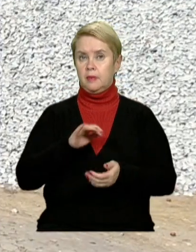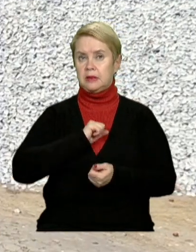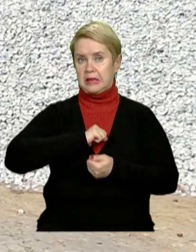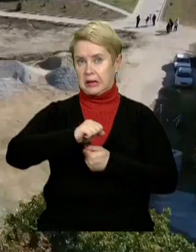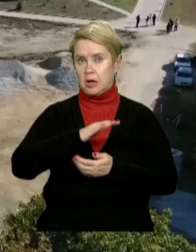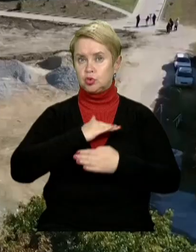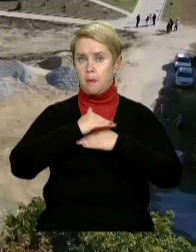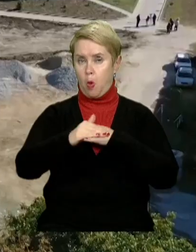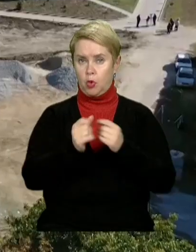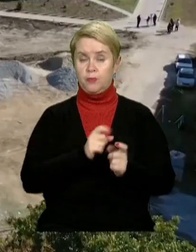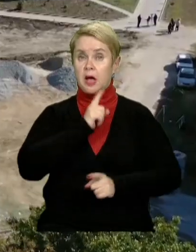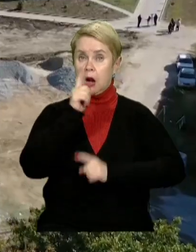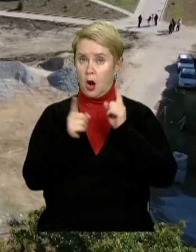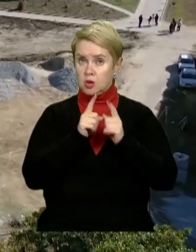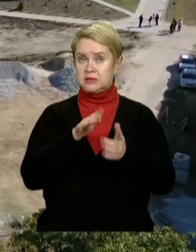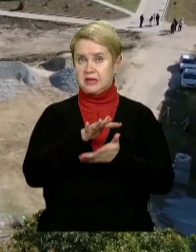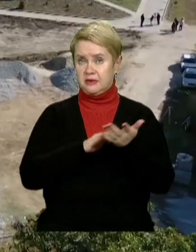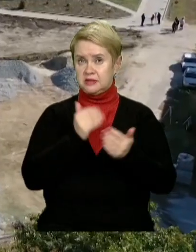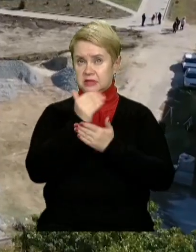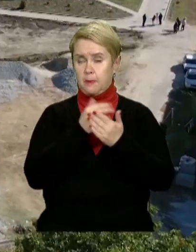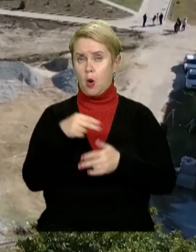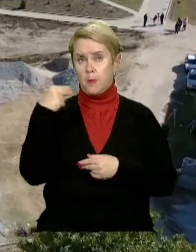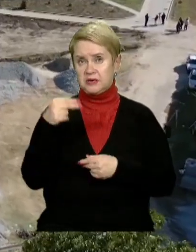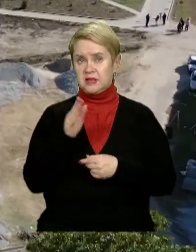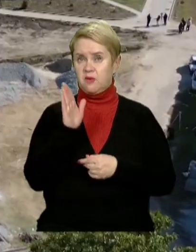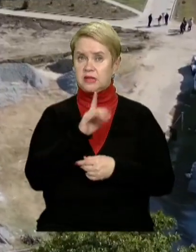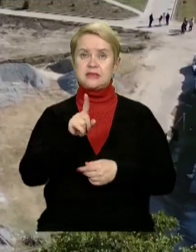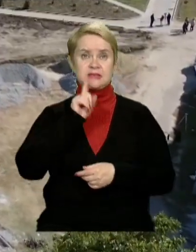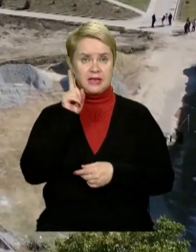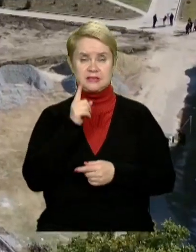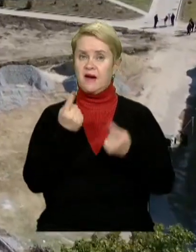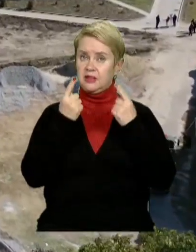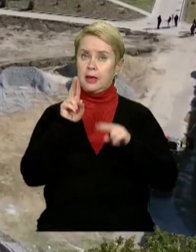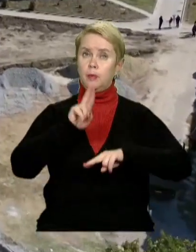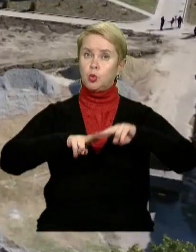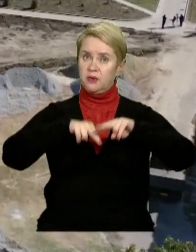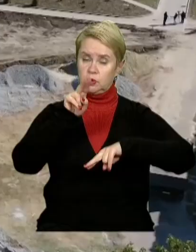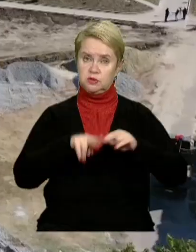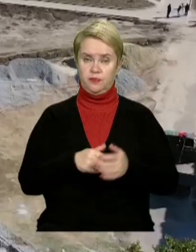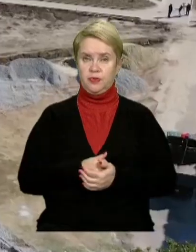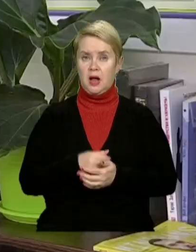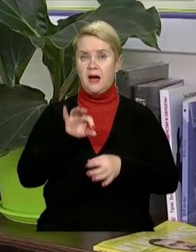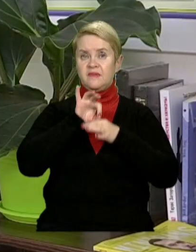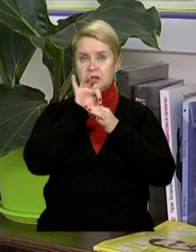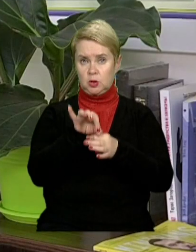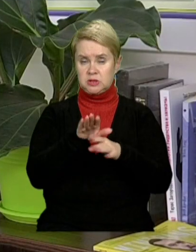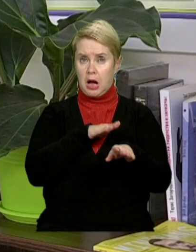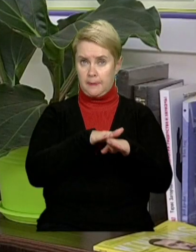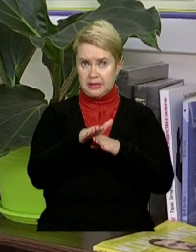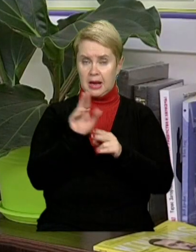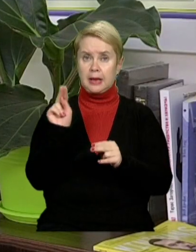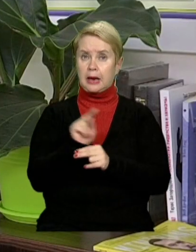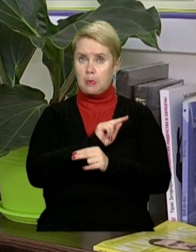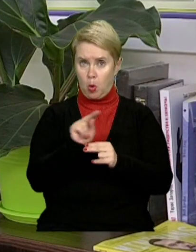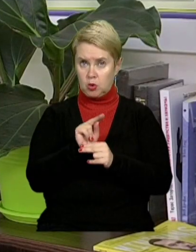футбольним полем. Реконструкція триває за програмою президента Володимира Зеленського «Велике будівництво». Ведуться капітальні